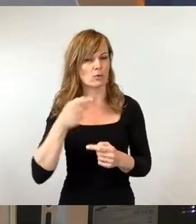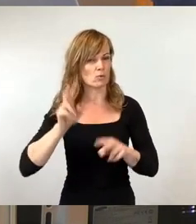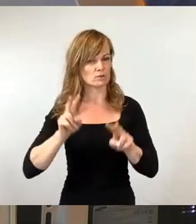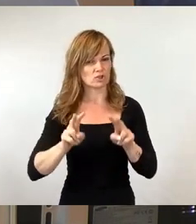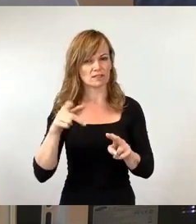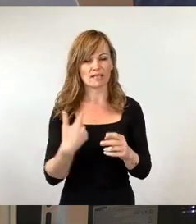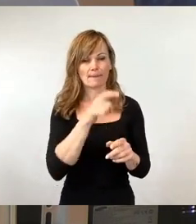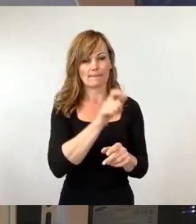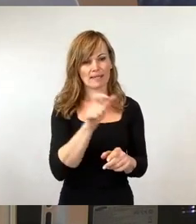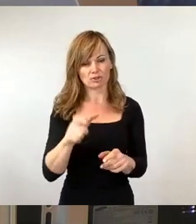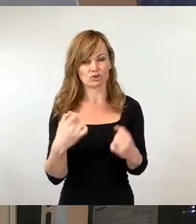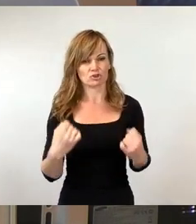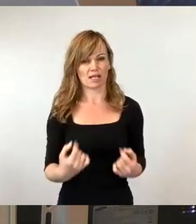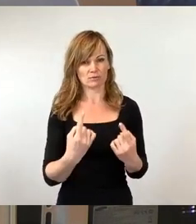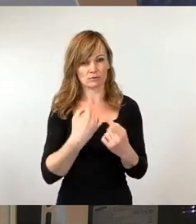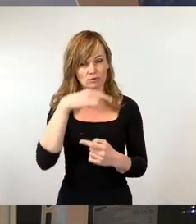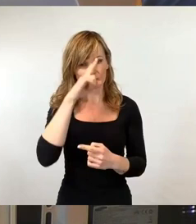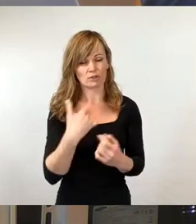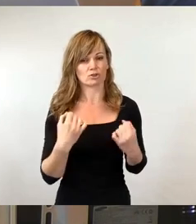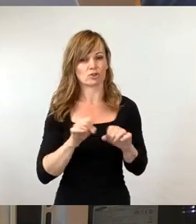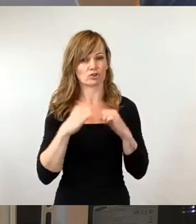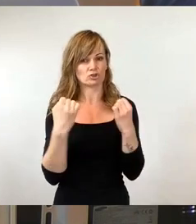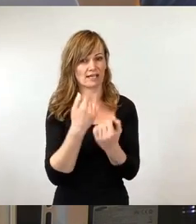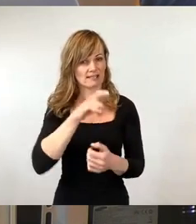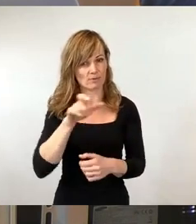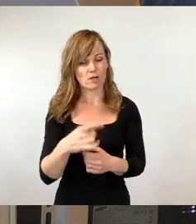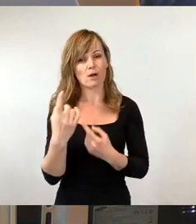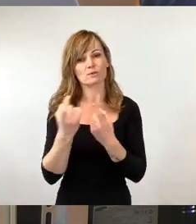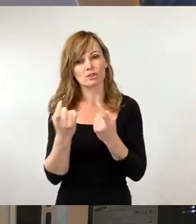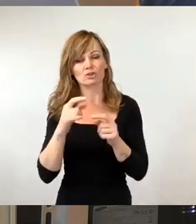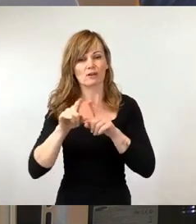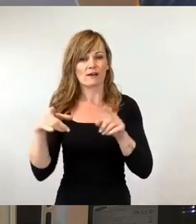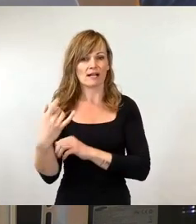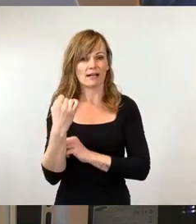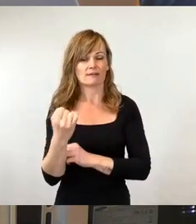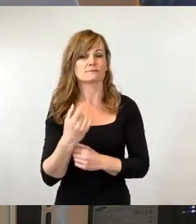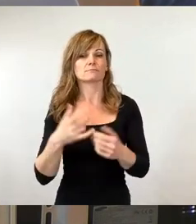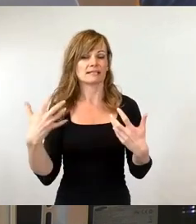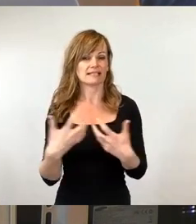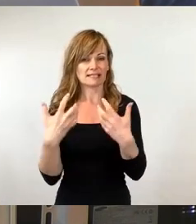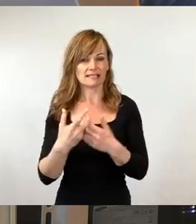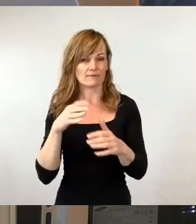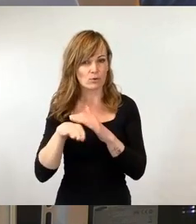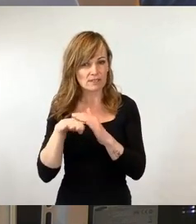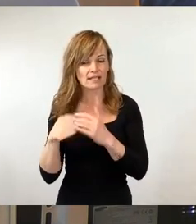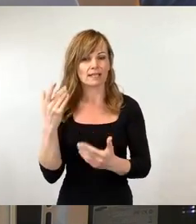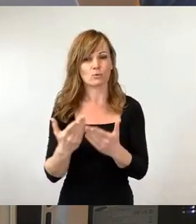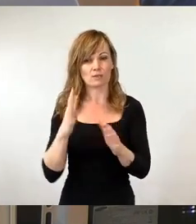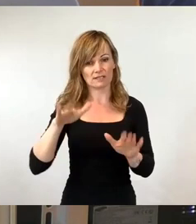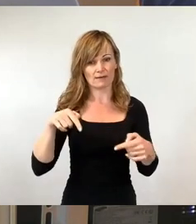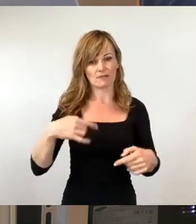deutscher Staatsbürger, ausländische Fachkraft, Kriegsflüchtling oder Asylbewerber irgendwie hier arbeiten dürfen oder nicht arbeiten dürfen